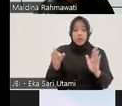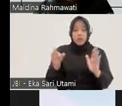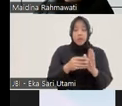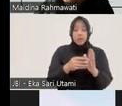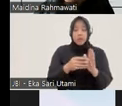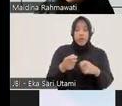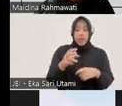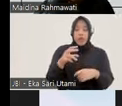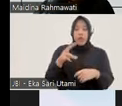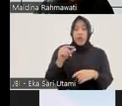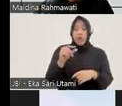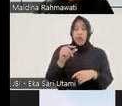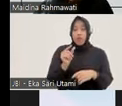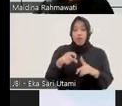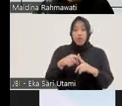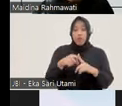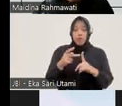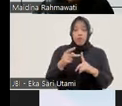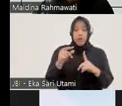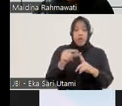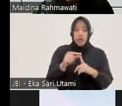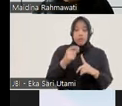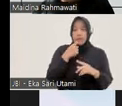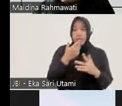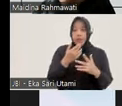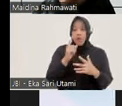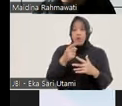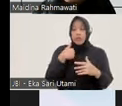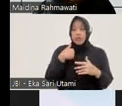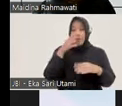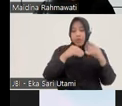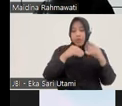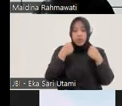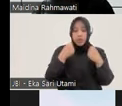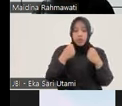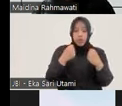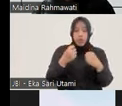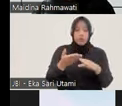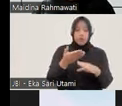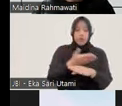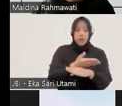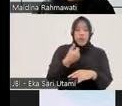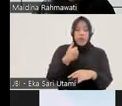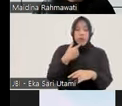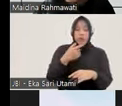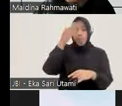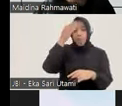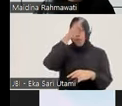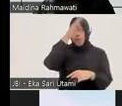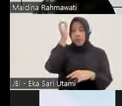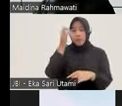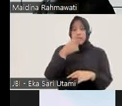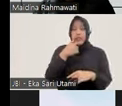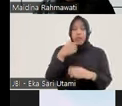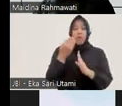yang mana berarti dengan demikian harusnya pembahasan RQH dilakukan terlebih dahulu sebelum polisi memperkenalkan perpolapan tahun